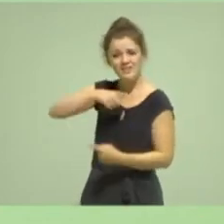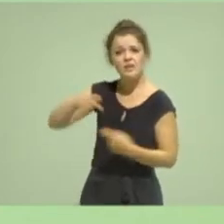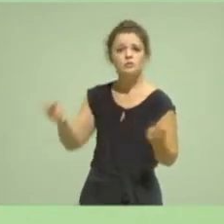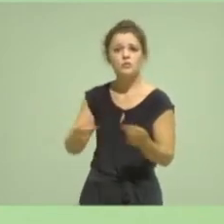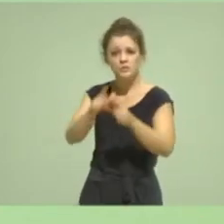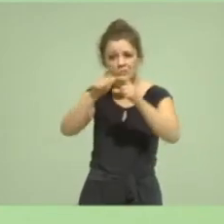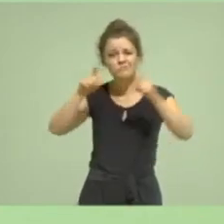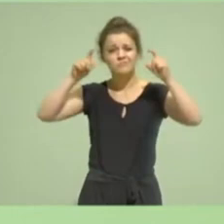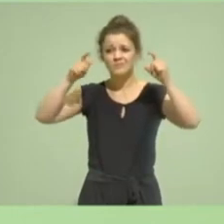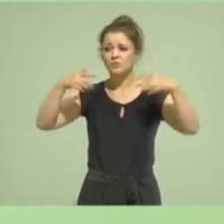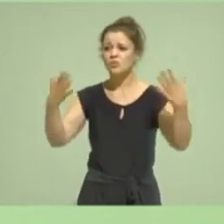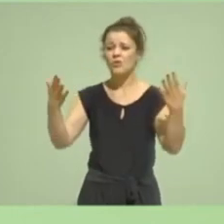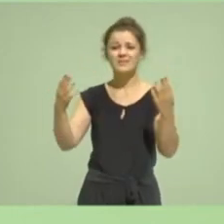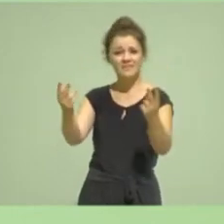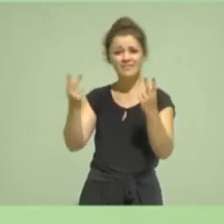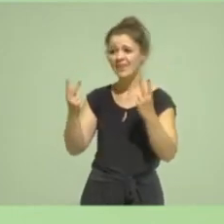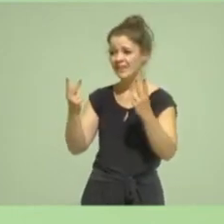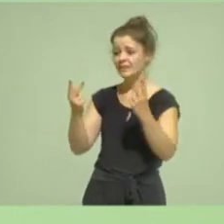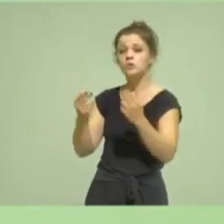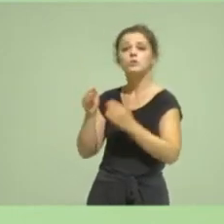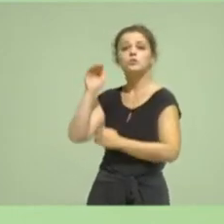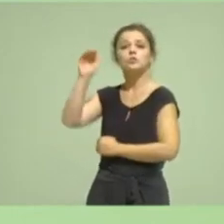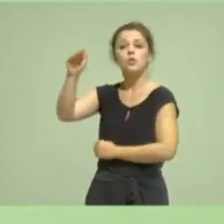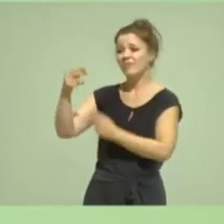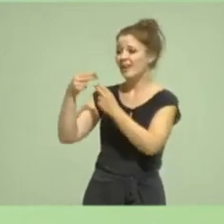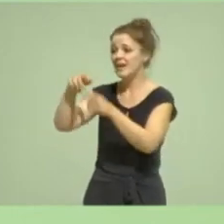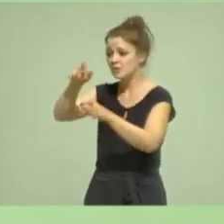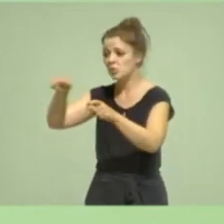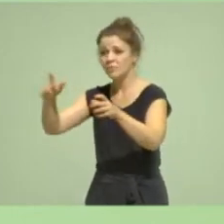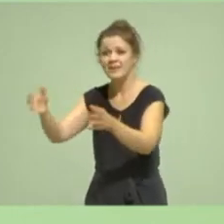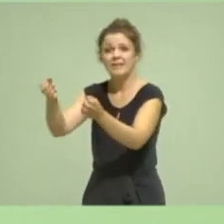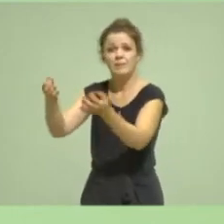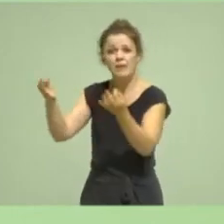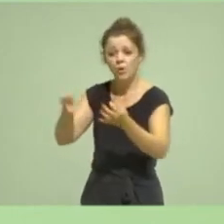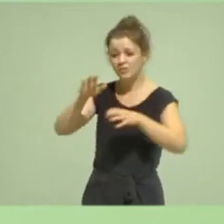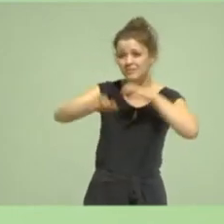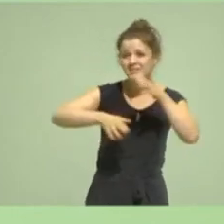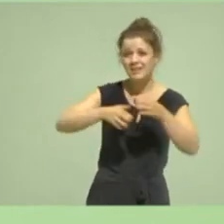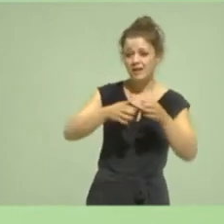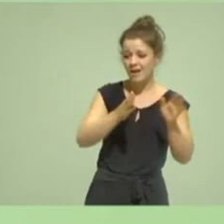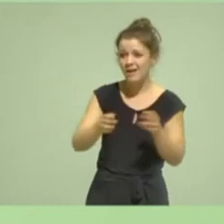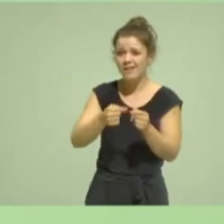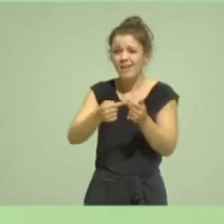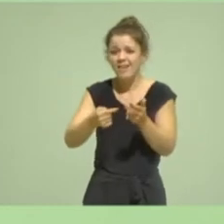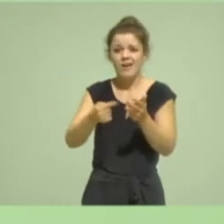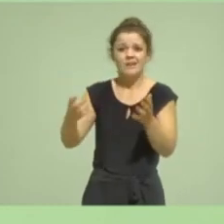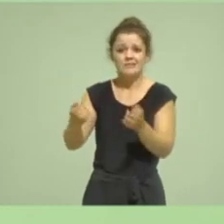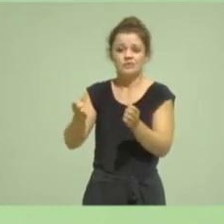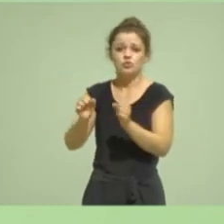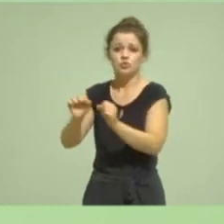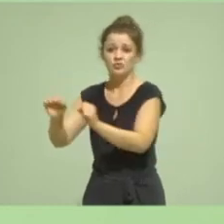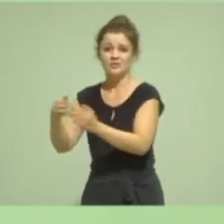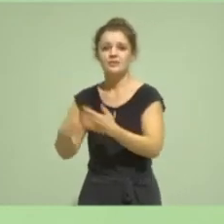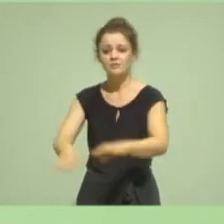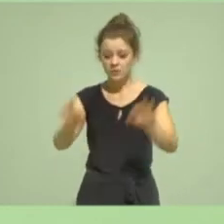Sicherung von Freiheitsraum zukünftiger Generationen und deswegen ist es ein gutes Signal, dass die Landesplanung bei uns